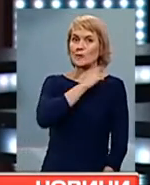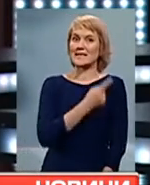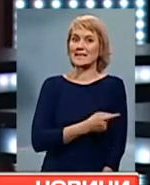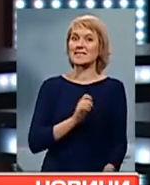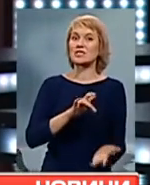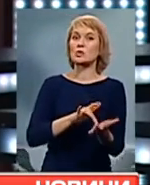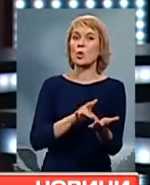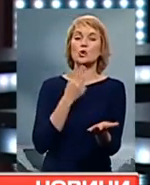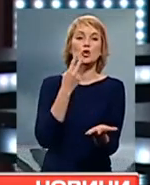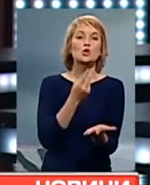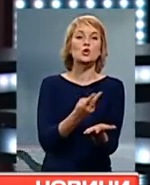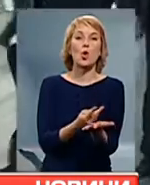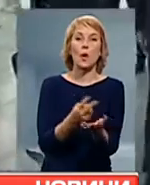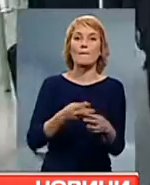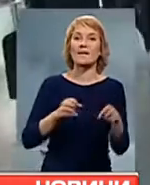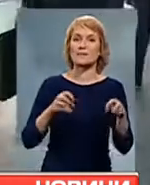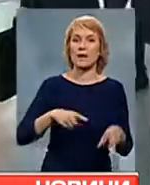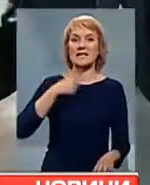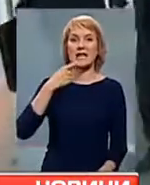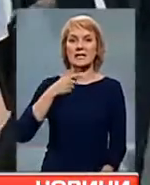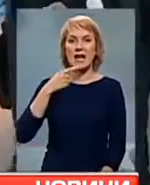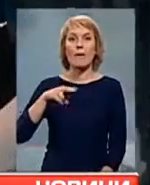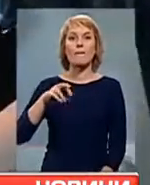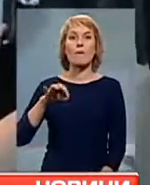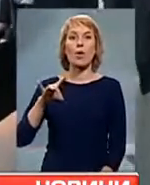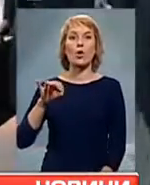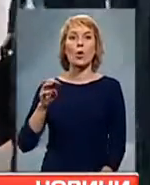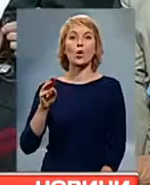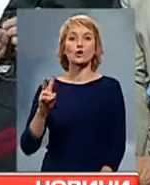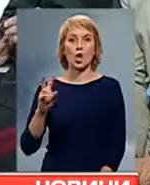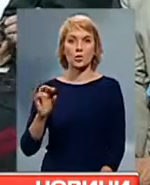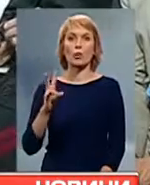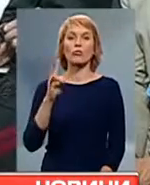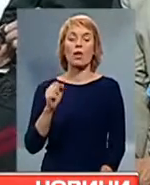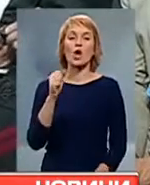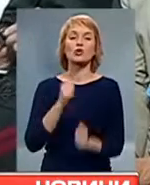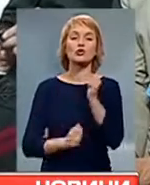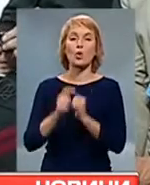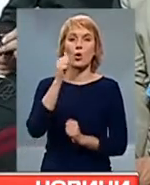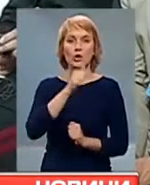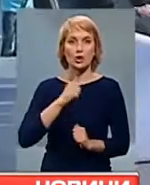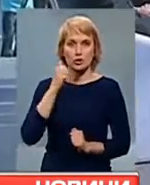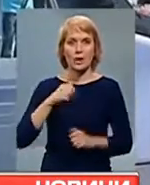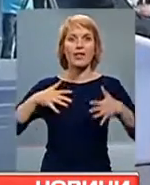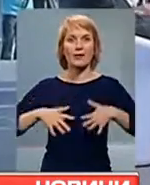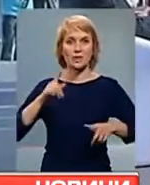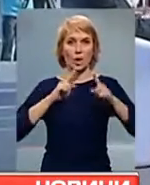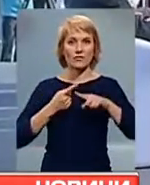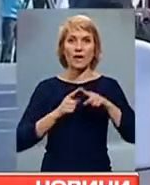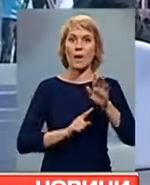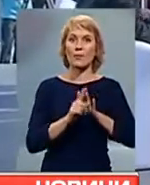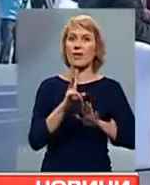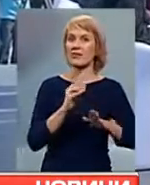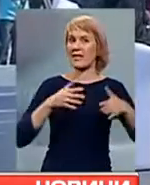про це сказав президент Петро Порошенко на щорічній Ялтинській конференції. Вона розпочалася сьогодні не в Криму, як зазвичай, а в Києві